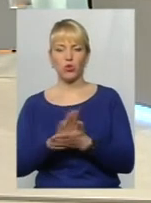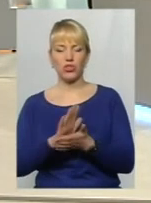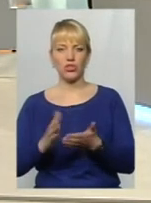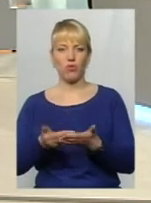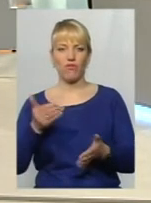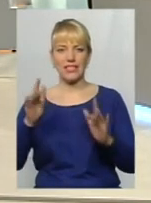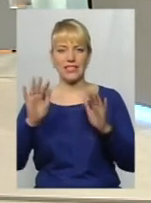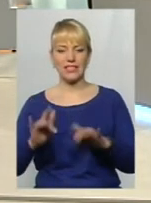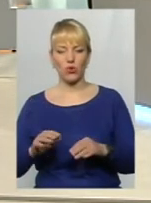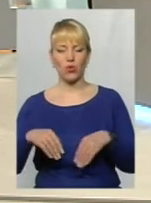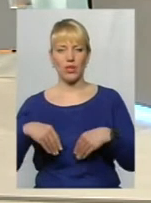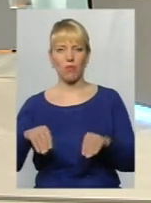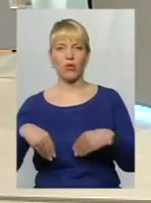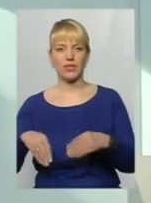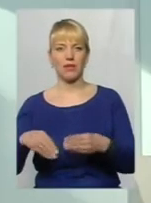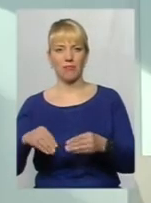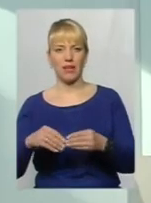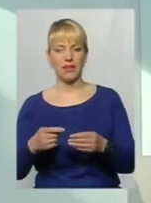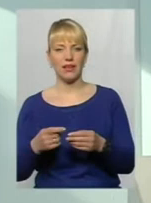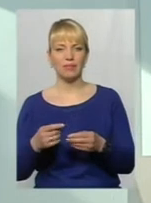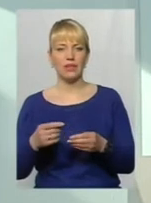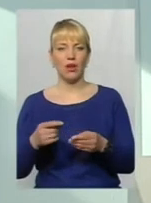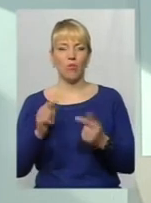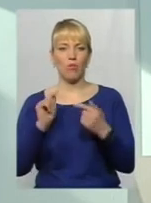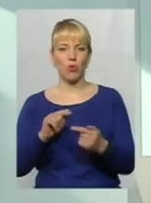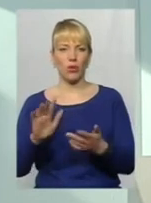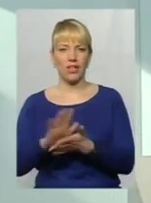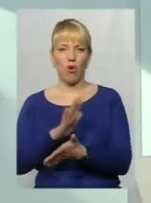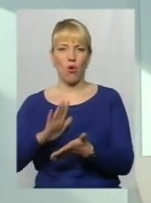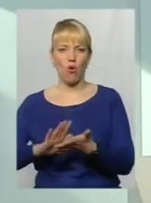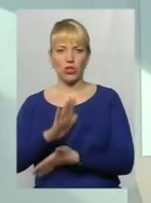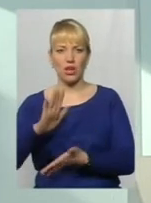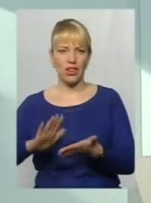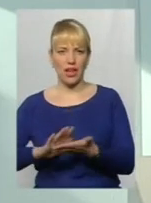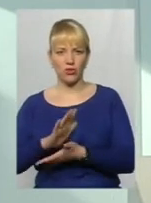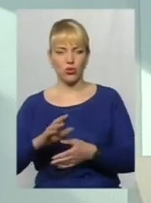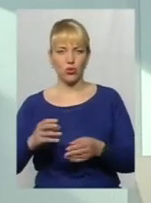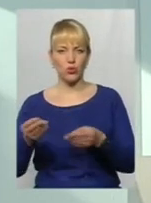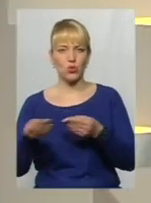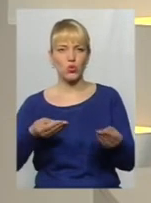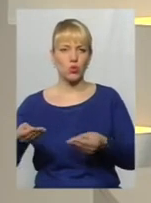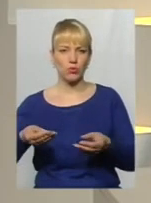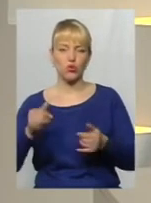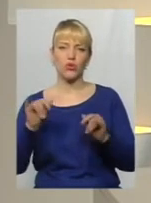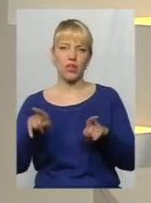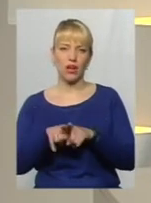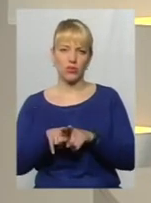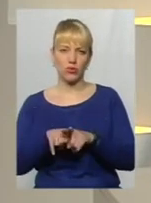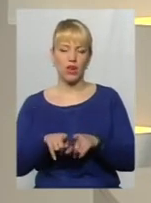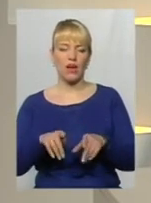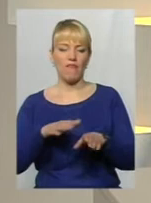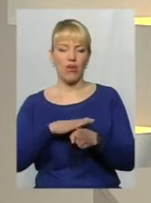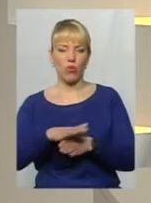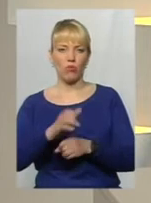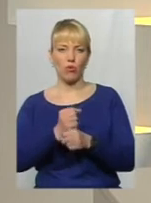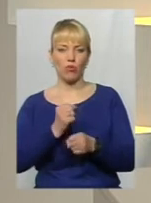і тротуарів проти желадної суміші. Також підприємство виконує ще роботи